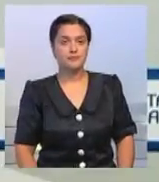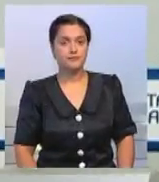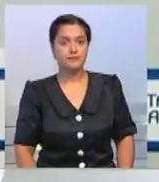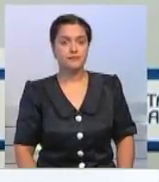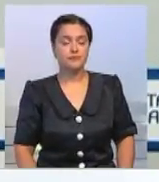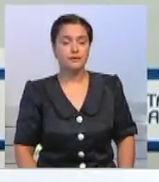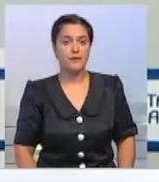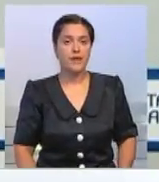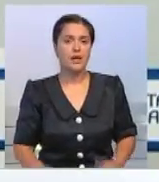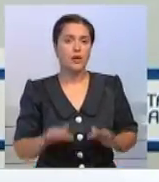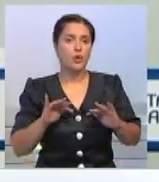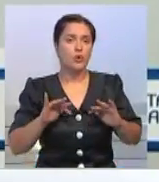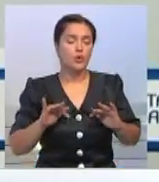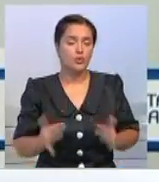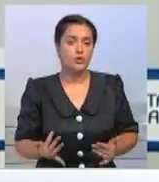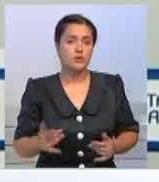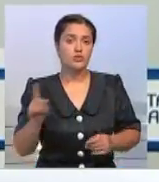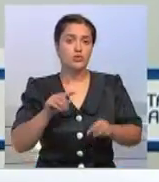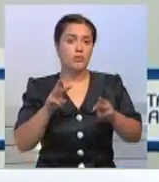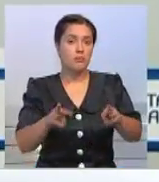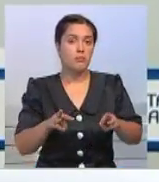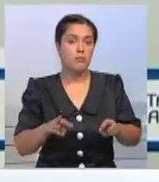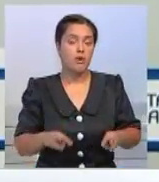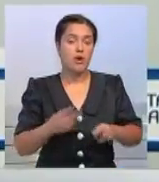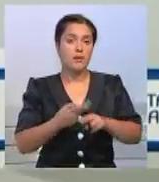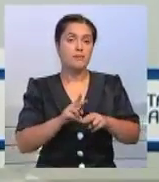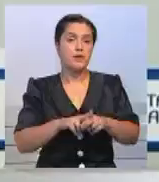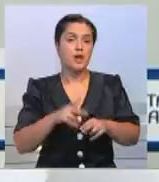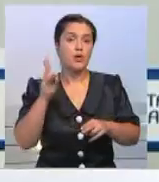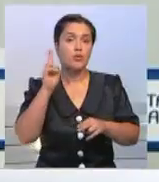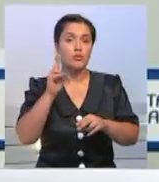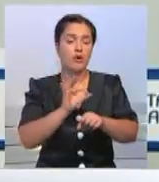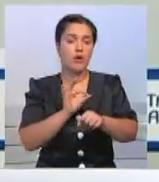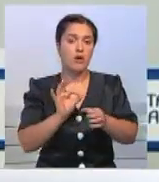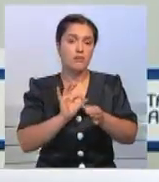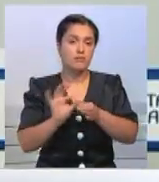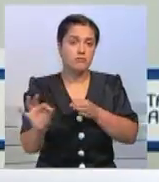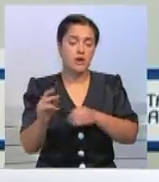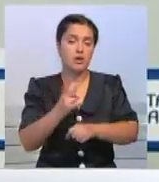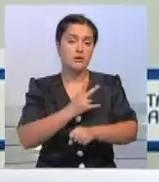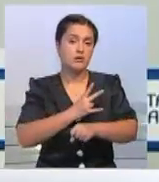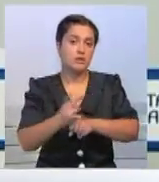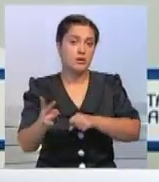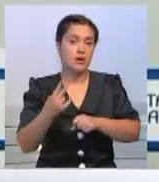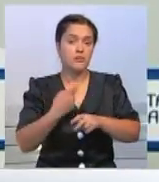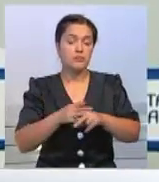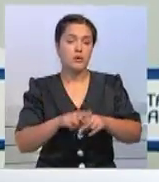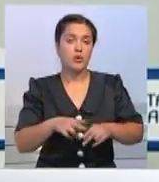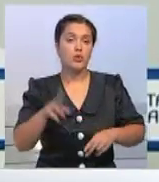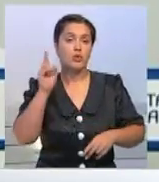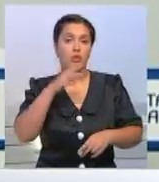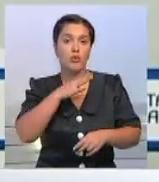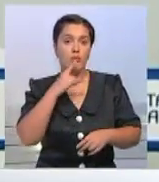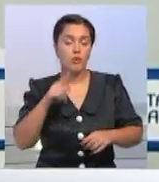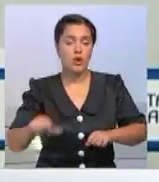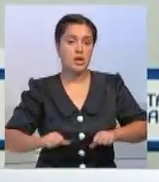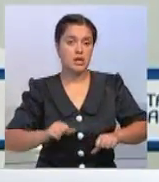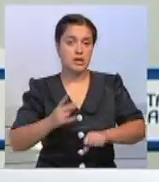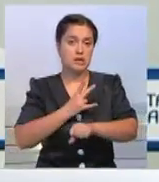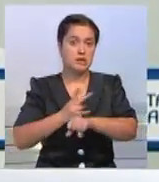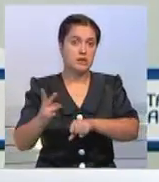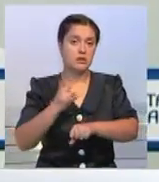Галисия устала наблюдать за тем, что правительство не признает деятельность поджигателей. То, о чем мы говорим, это еще одна форма терроризма –